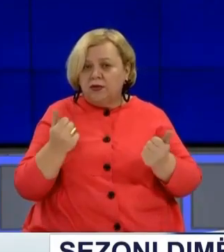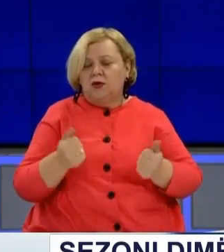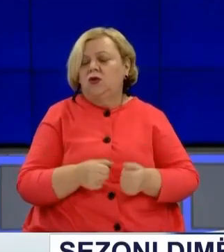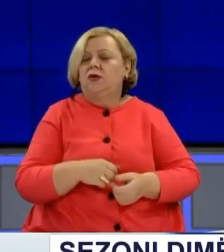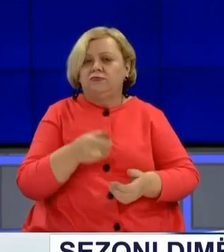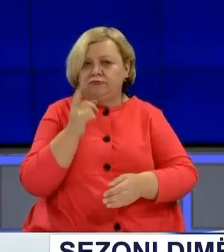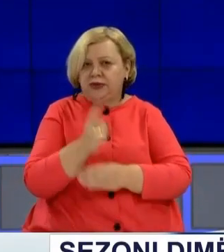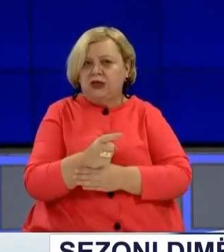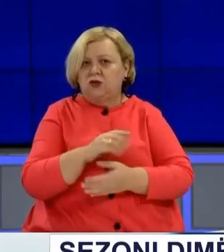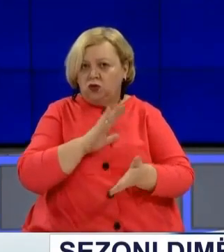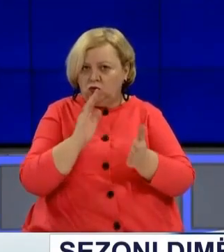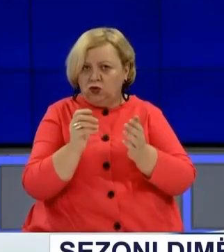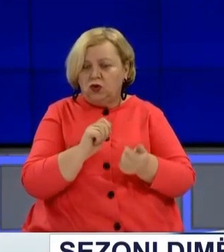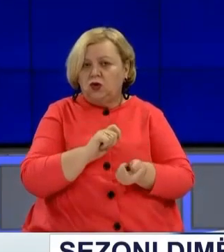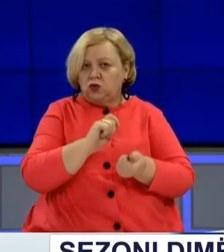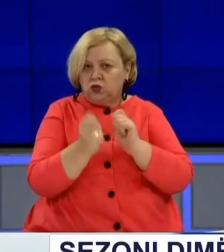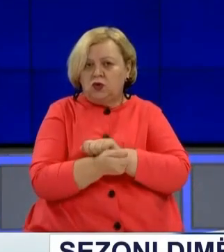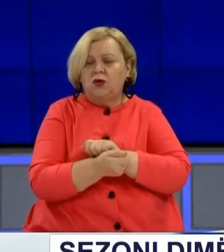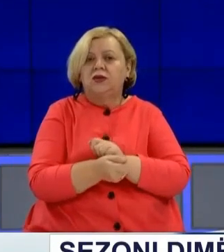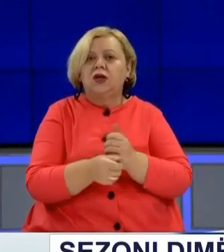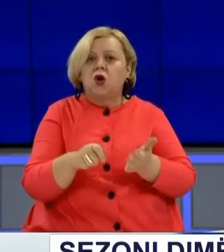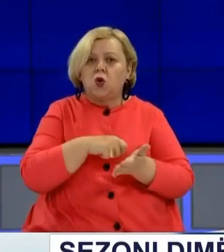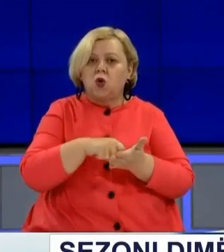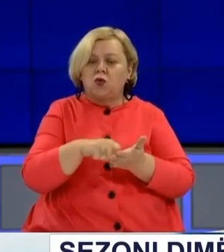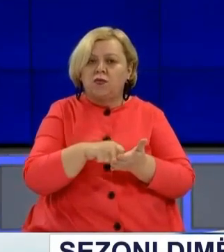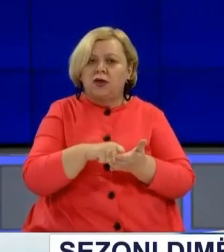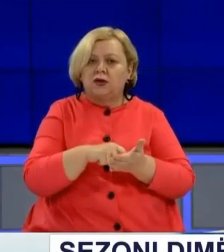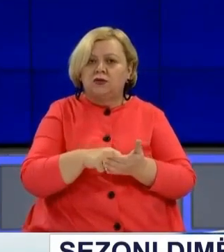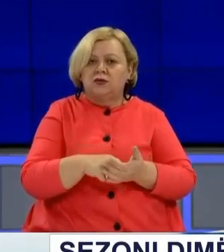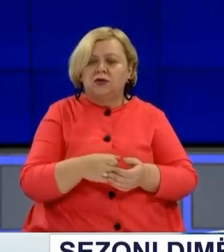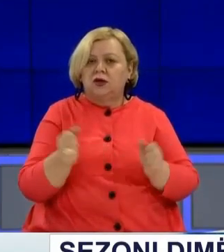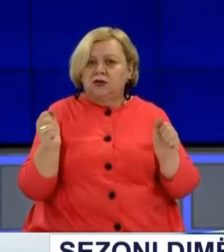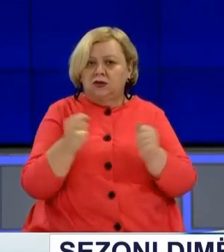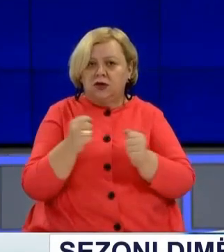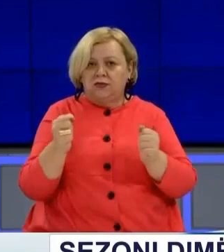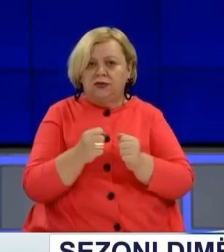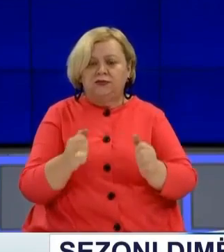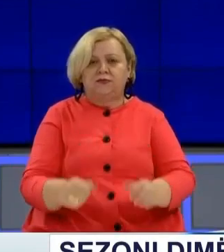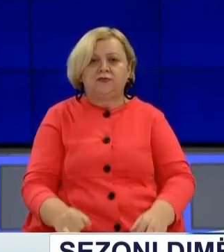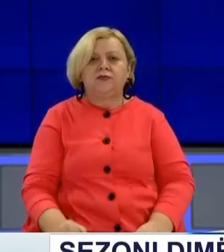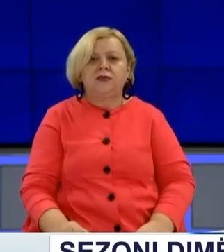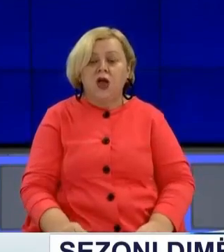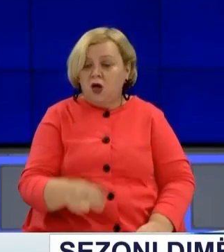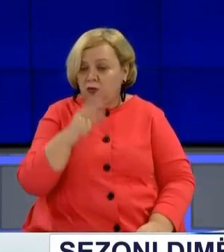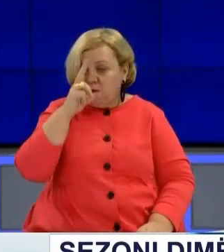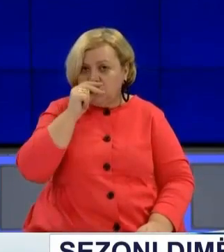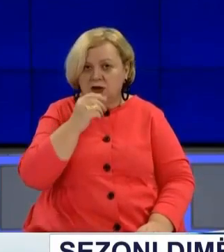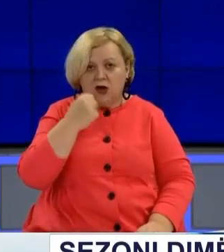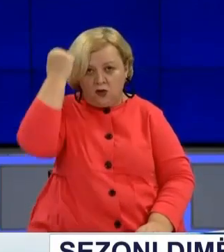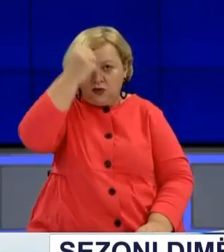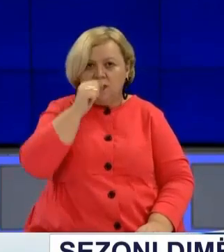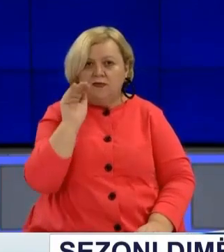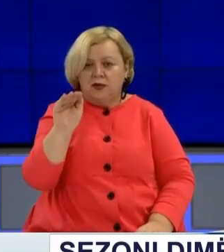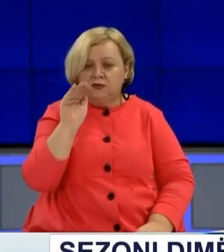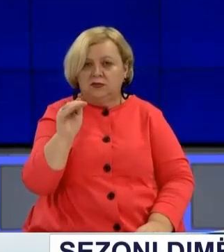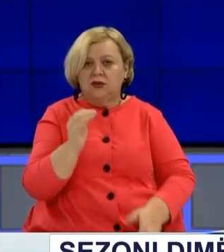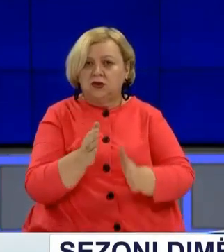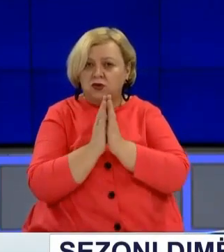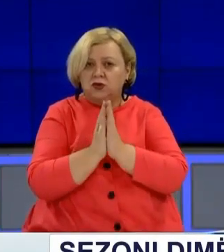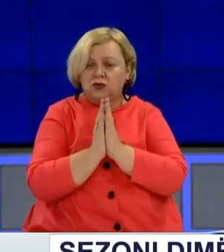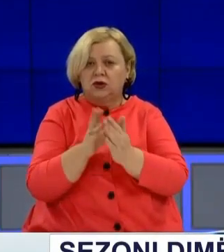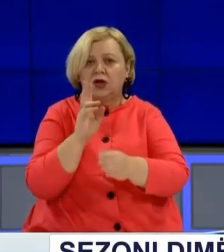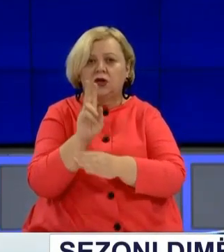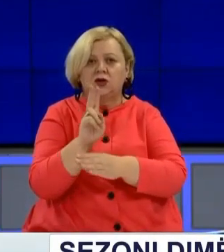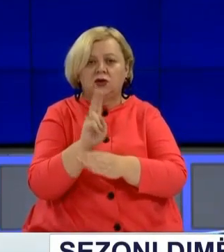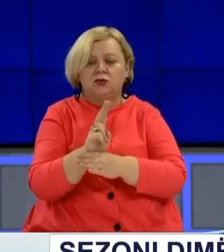dësojnë gomate verës me ato të dimrit, si dhe të pajisën me pajisjet të tjera dimrore. Policia Kosovës ka borë pashtu apel për kujdes